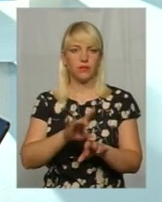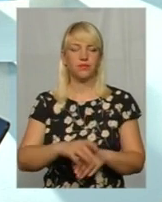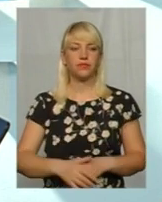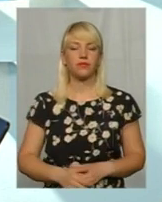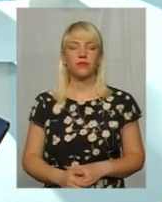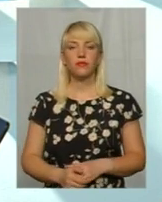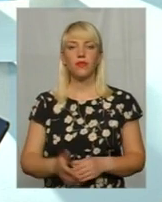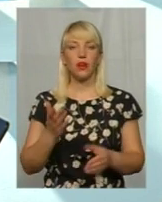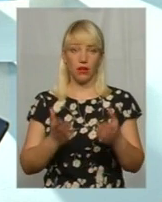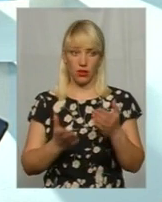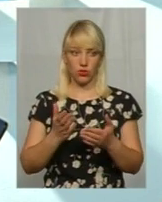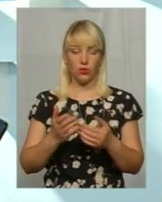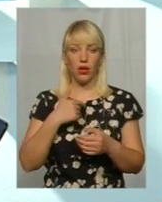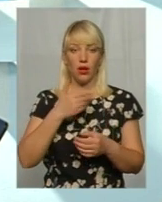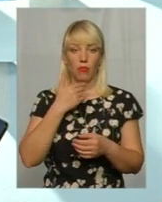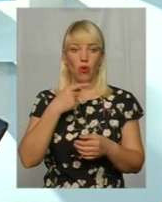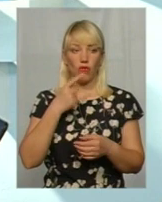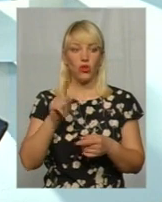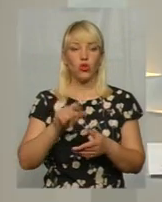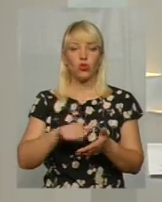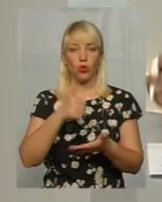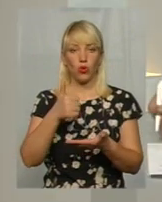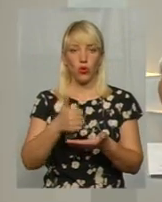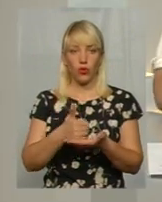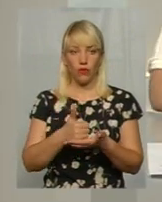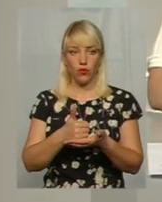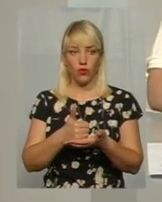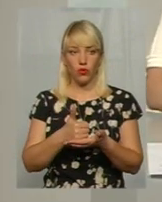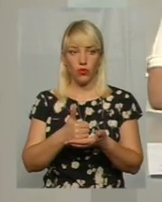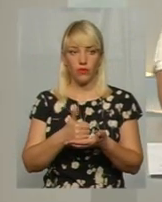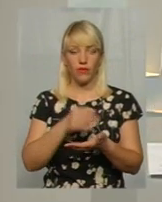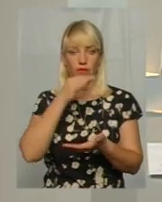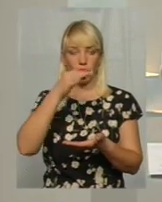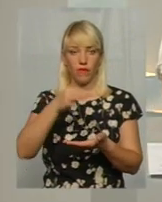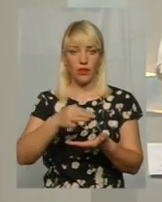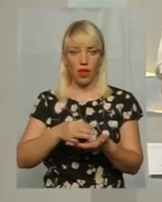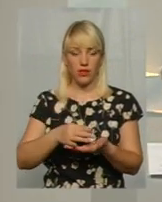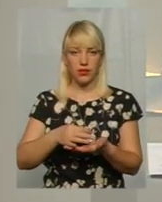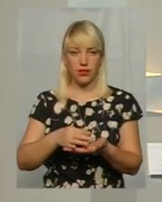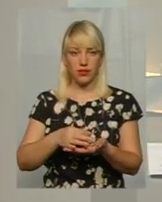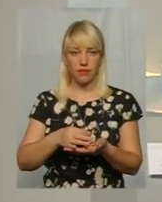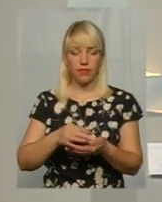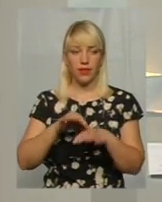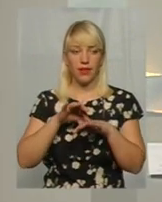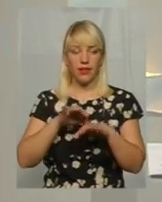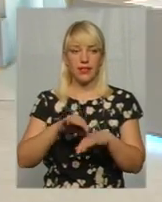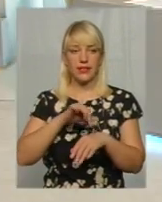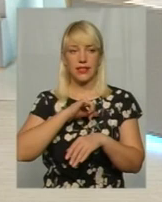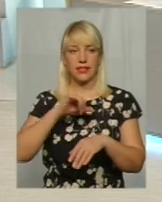Але все ж таки, ви говорили про те, що головну, стосовно батута, головну відповідальність несе сам